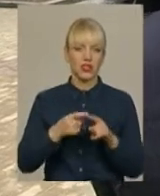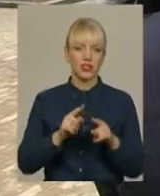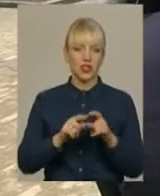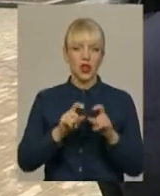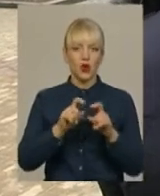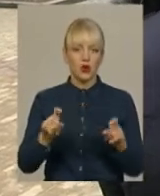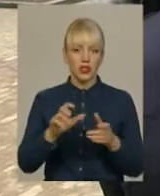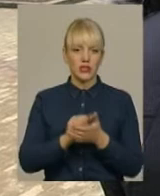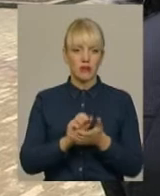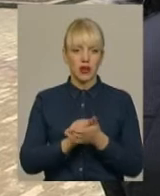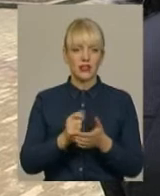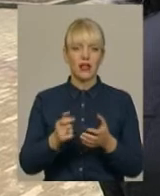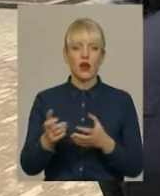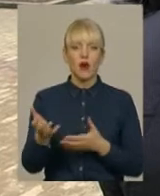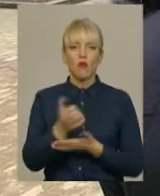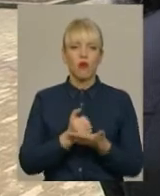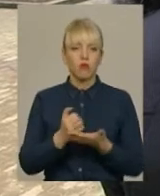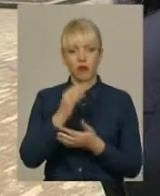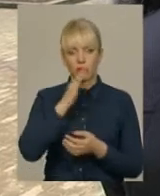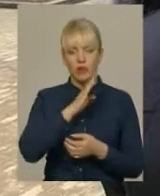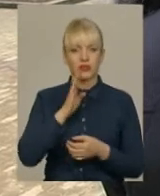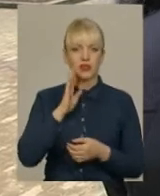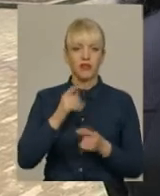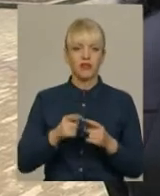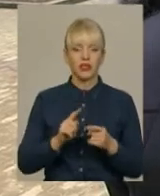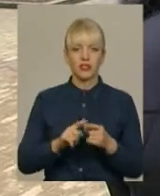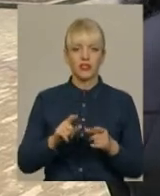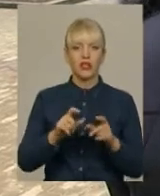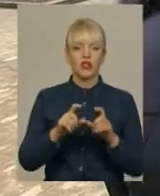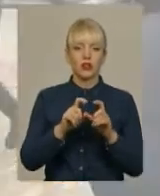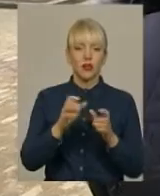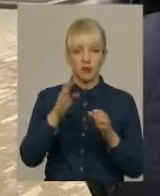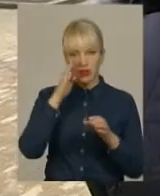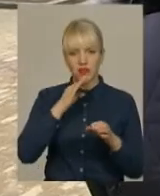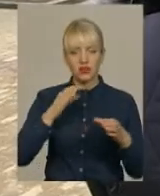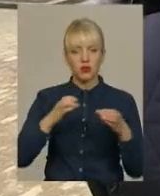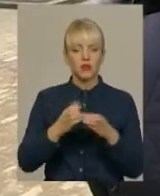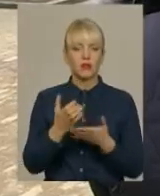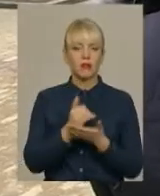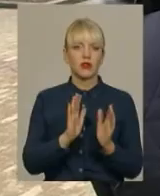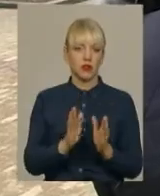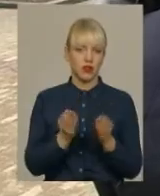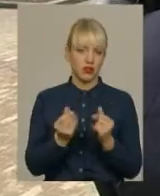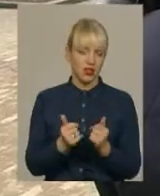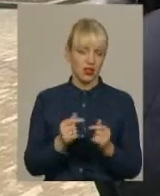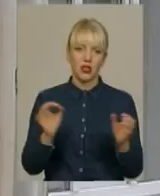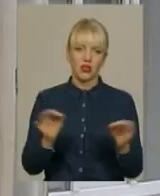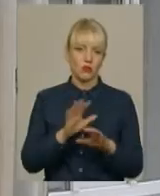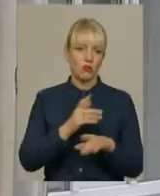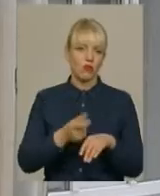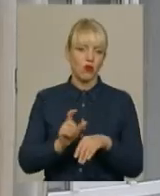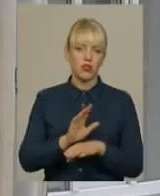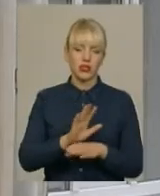поборами з батьків. Це структура, яка тільки збирає гроші на все. Більше родительський комітет не займається нічим.